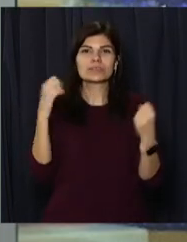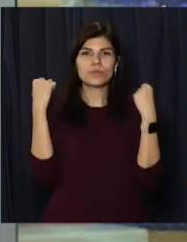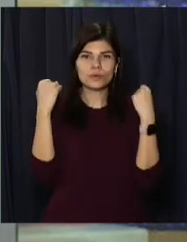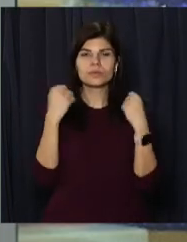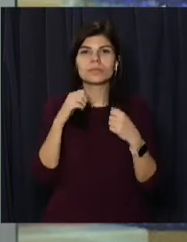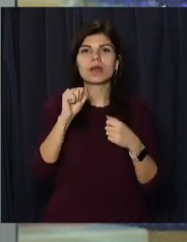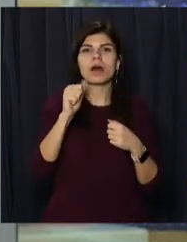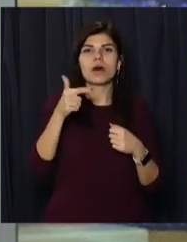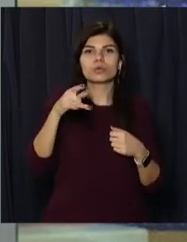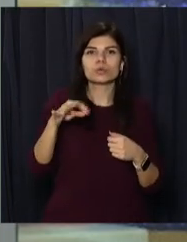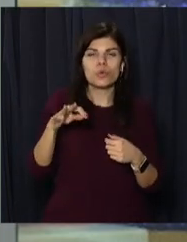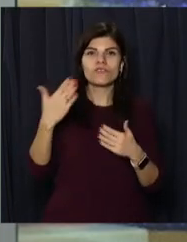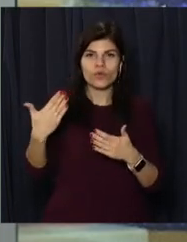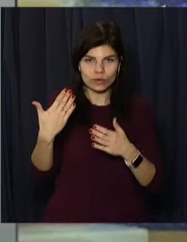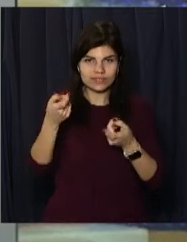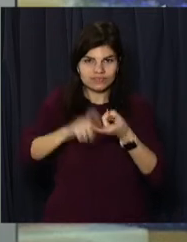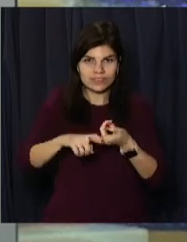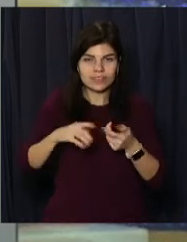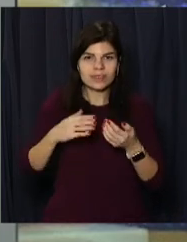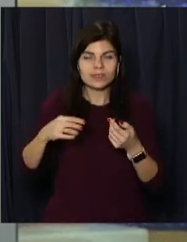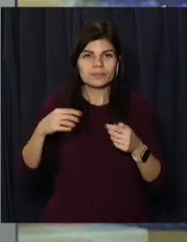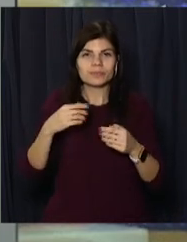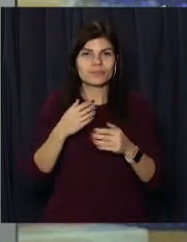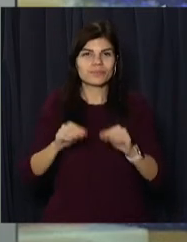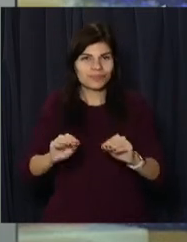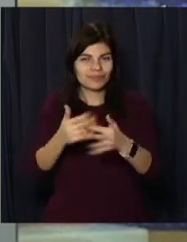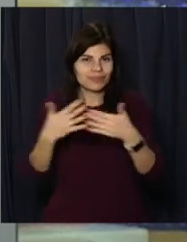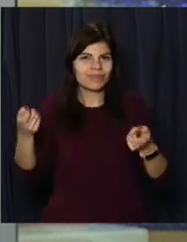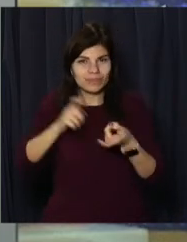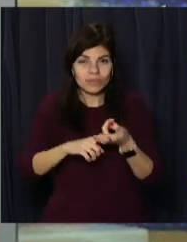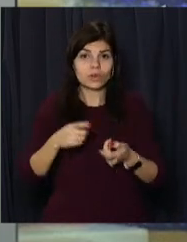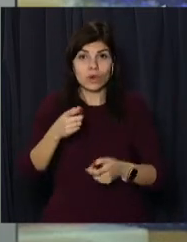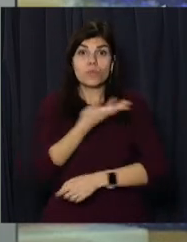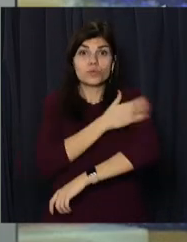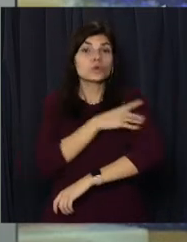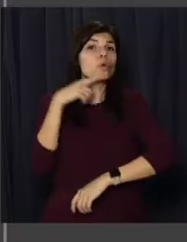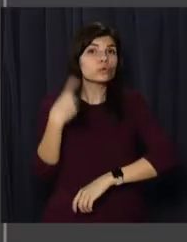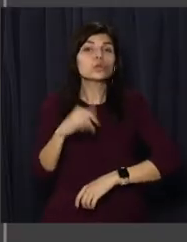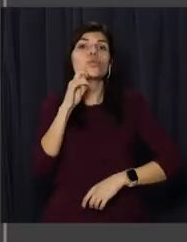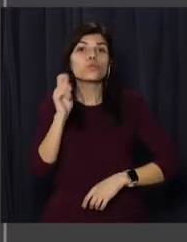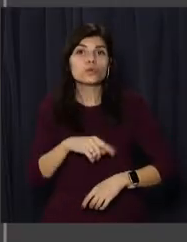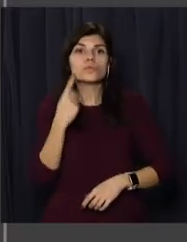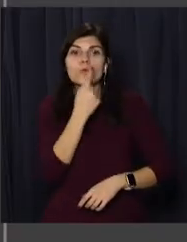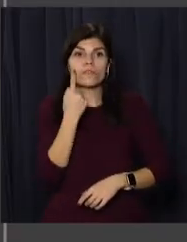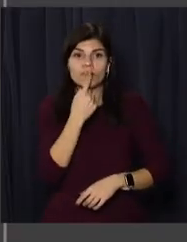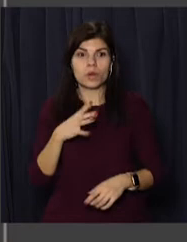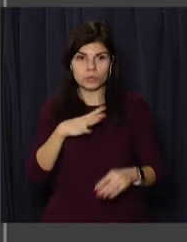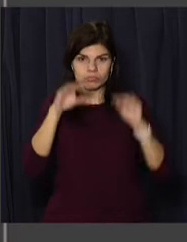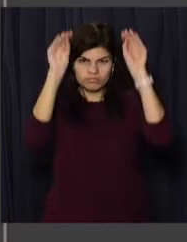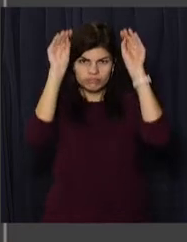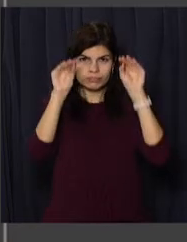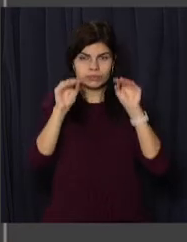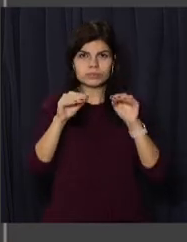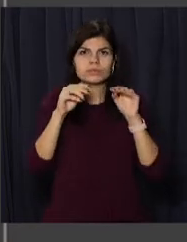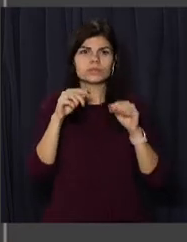Мінагрополітики, Кабміну. Крім цього, на сайті Міністерства закордонних справ польською, російською та українською мовами було розміщене